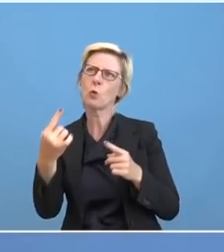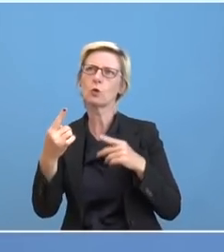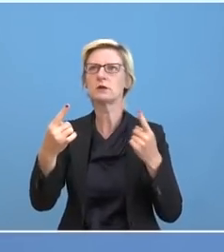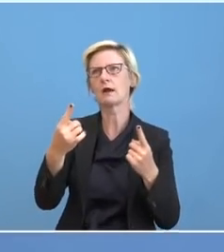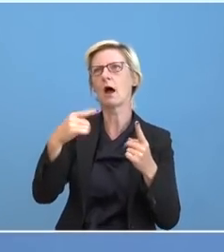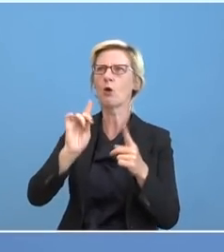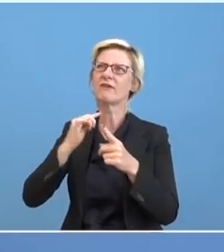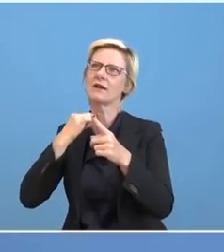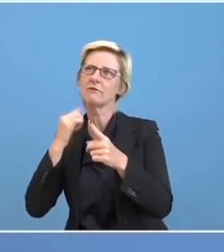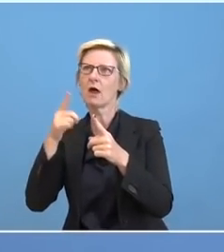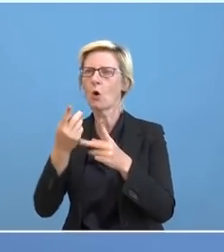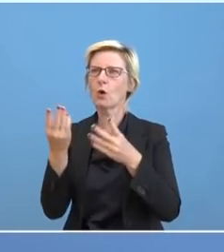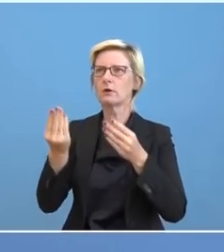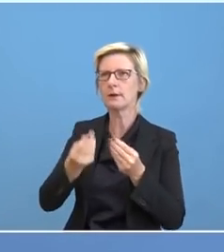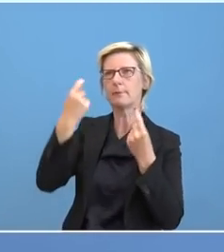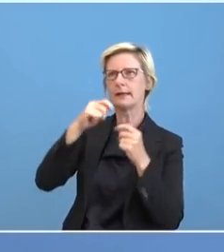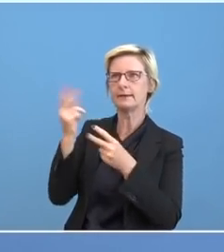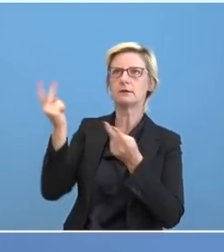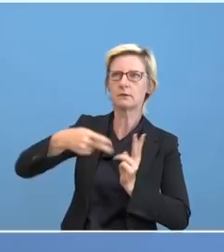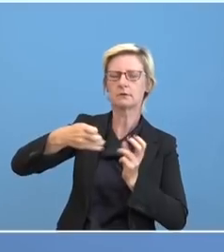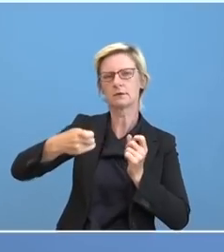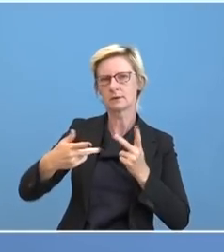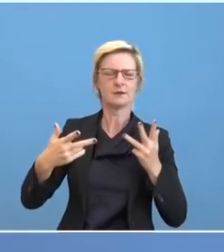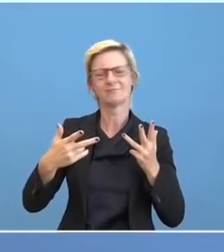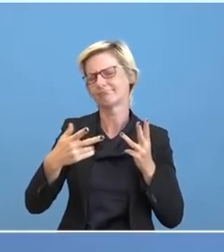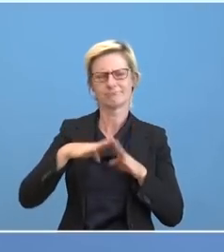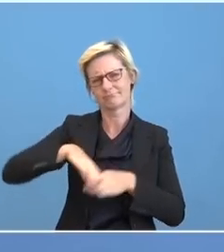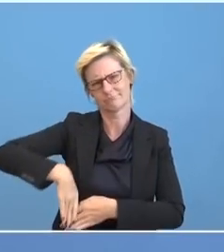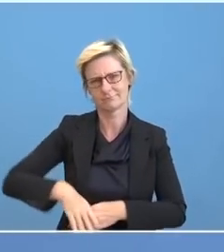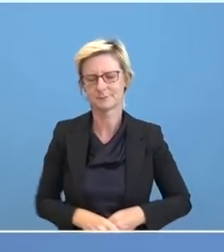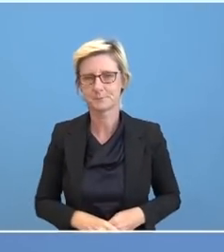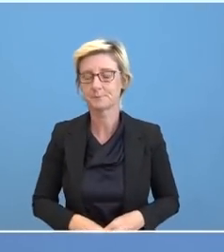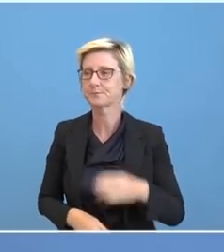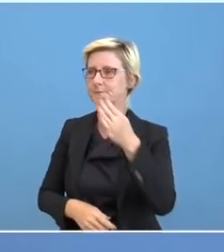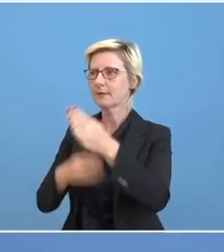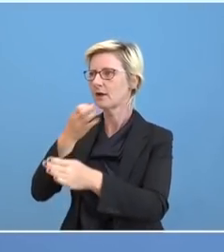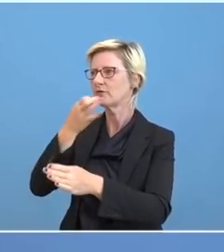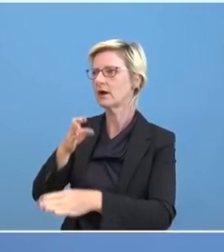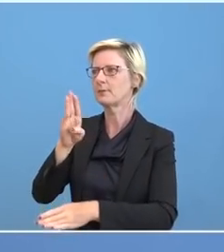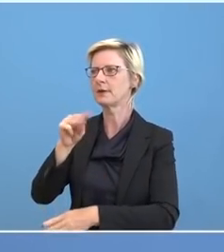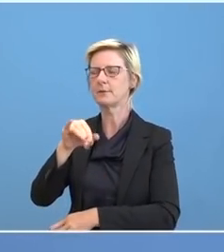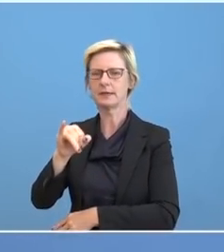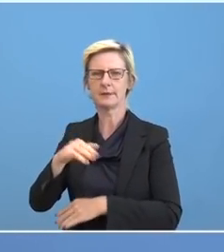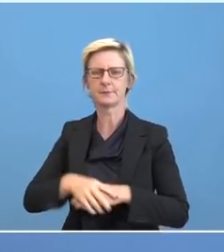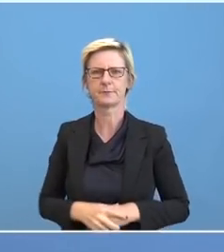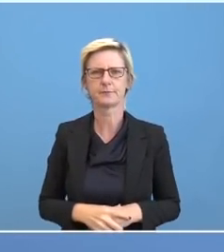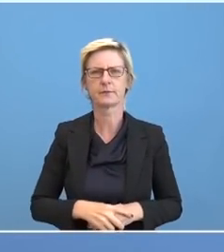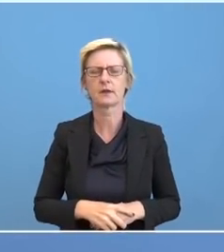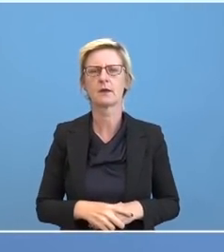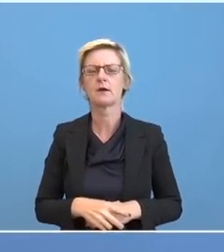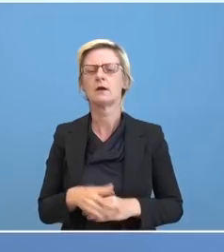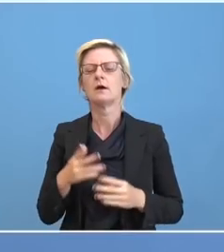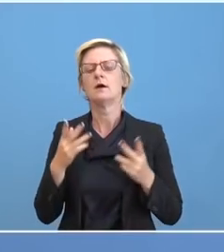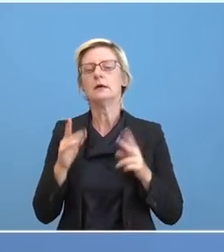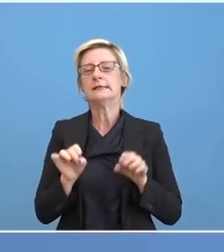andere Fälle aufmachen. Dann bin ich zum Abschluss bei dem Kollegen. Ja, eine Frage an das BMI. Bleiben die Erhörten-Sicherheitsmaßnahmen an